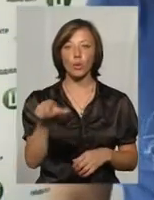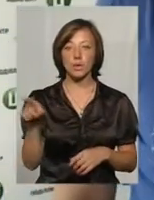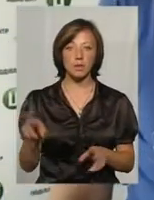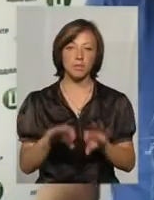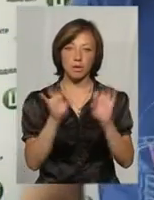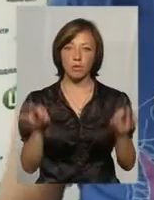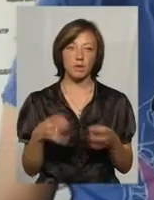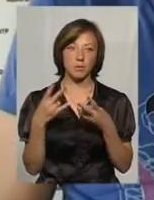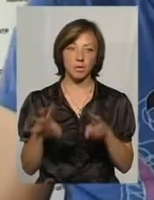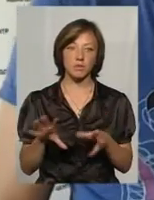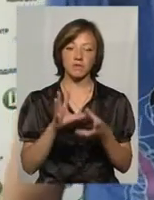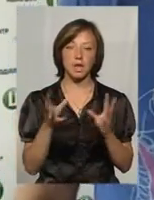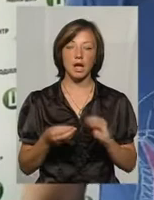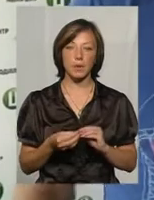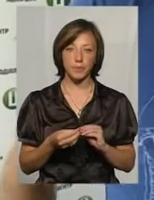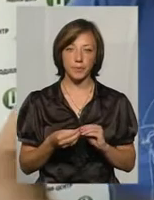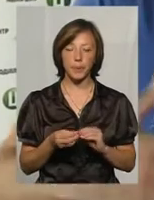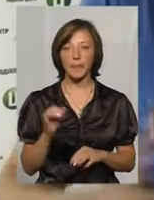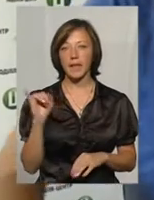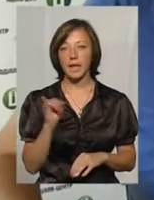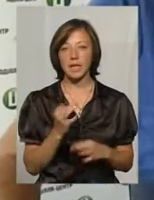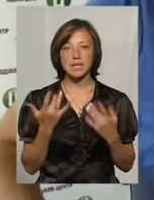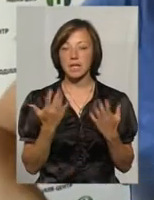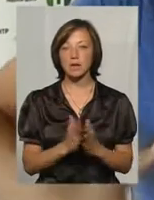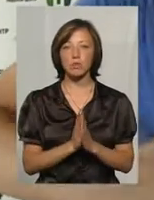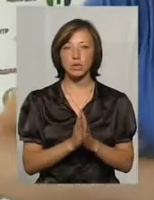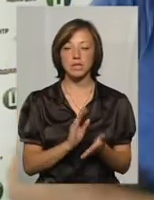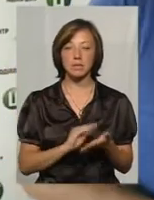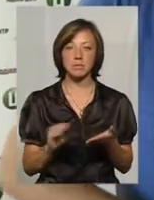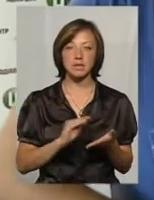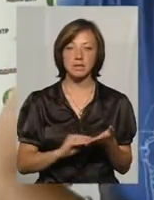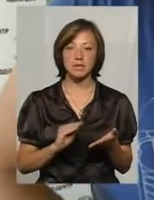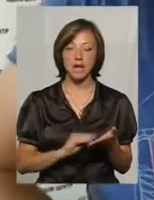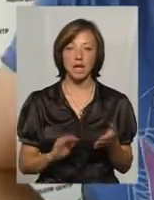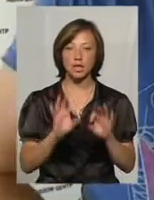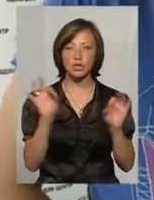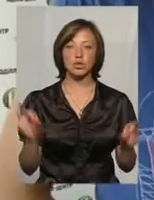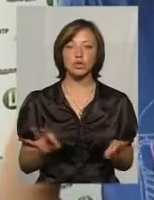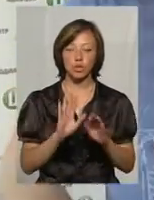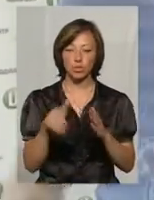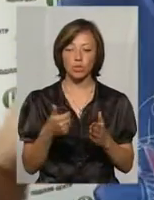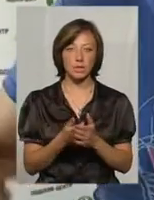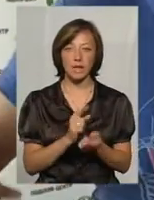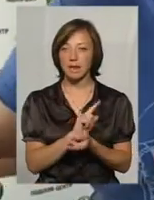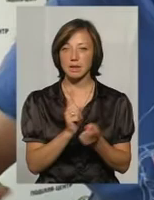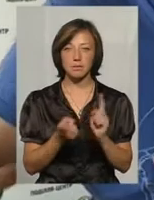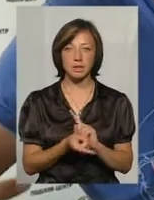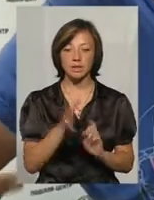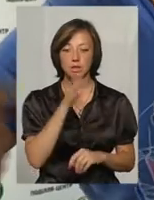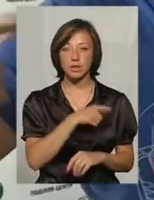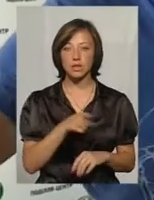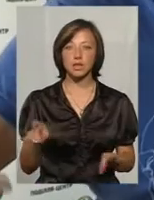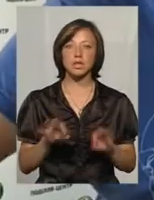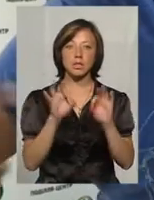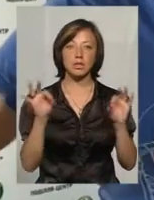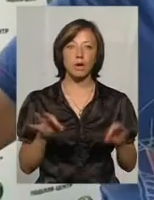нікому не потрібні взагалі. І скільки не просили, не писали, то воно нічого там до цих пір не змінно. Але за цей час жодний